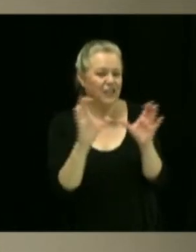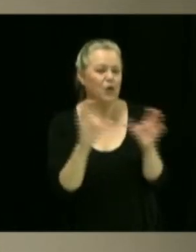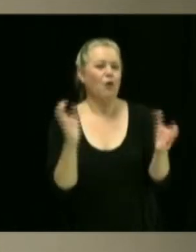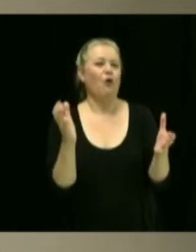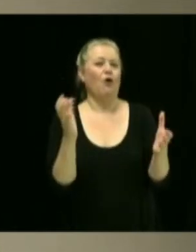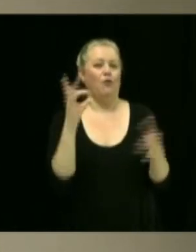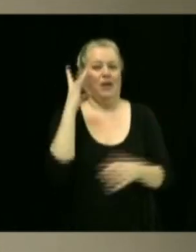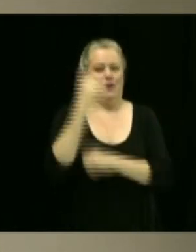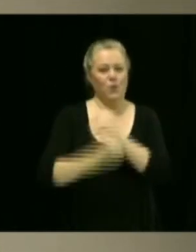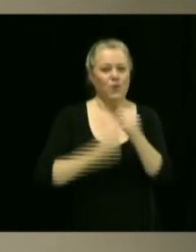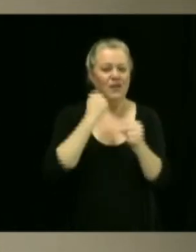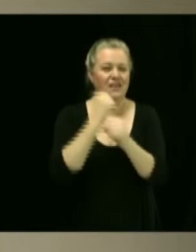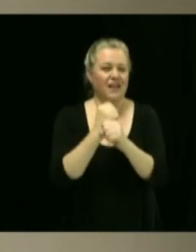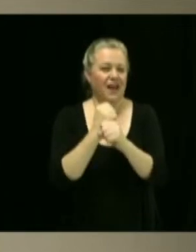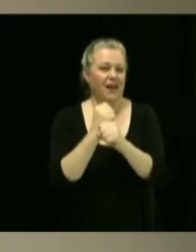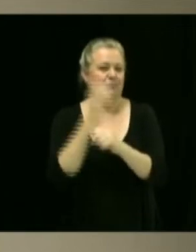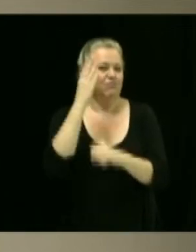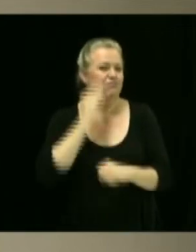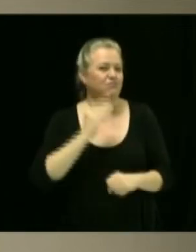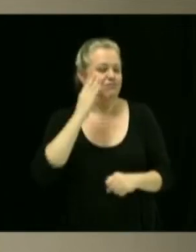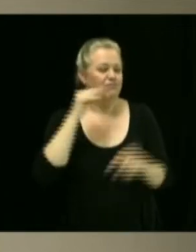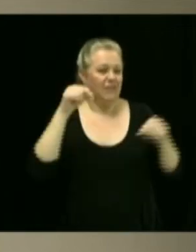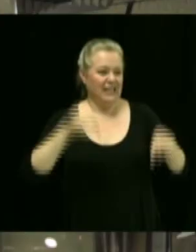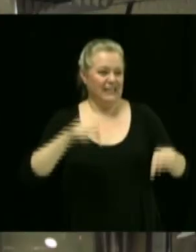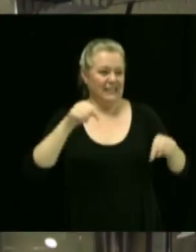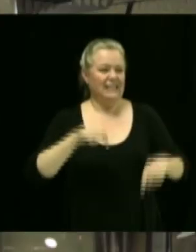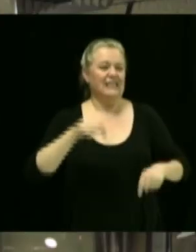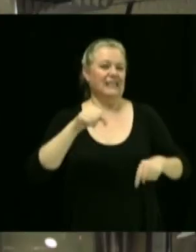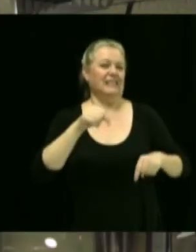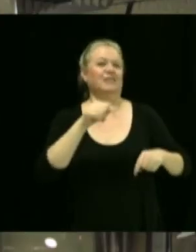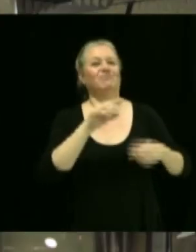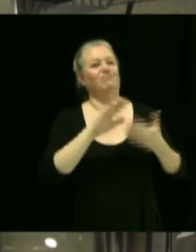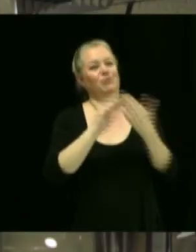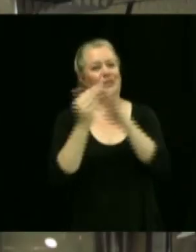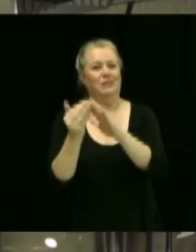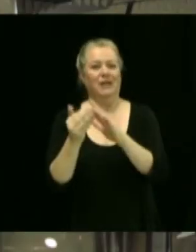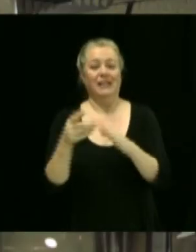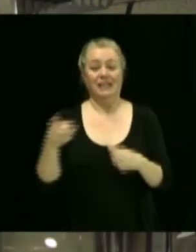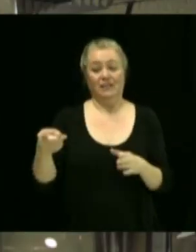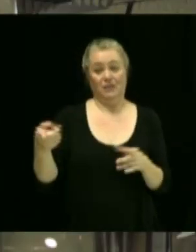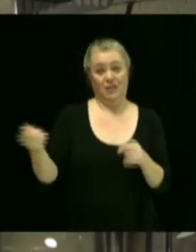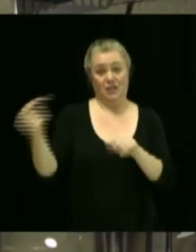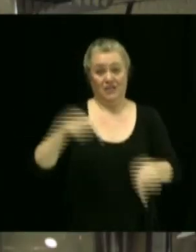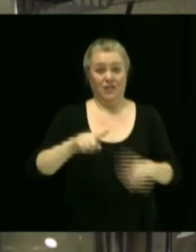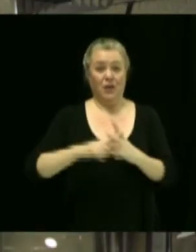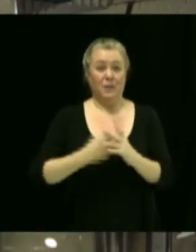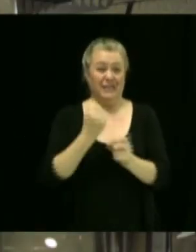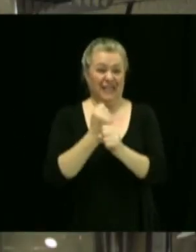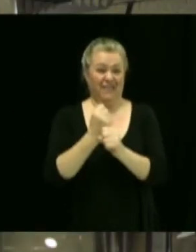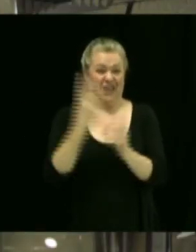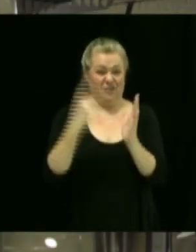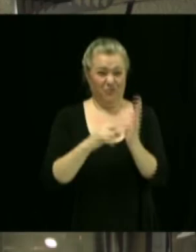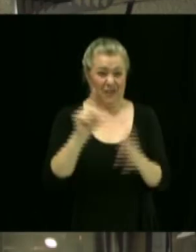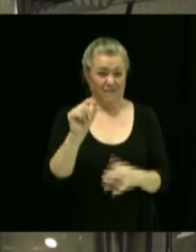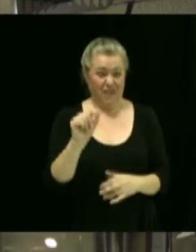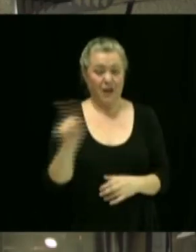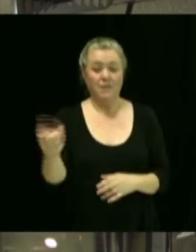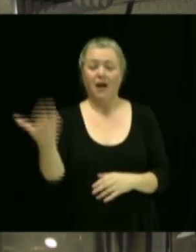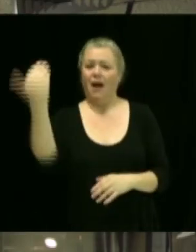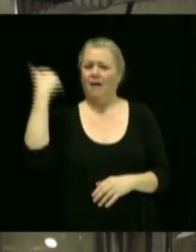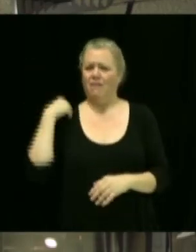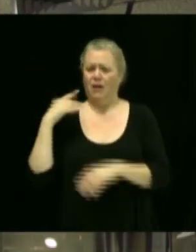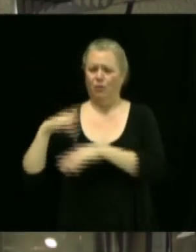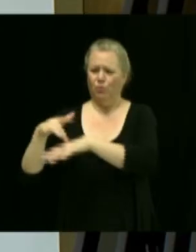huit années d'expérience dans le monde municipal. Avant de se joindre à la ville d'Invitreville en 2020, il a su faire sa marque dans divers postes de gestion,